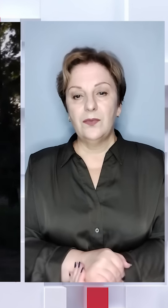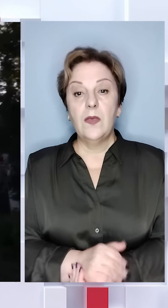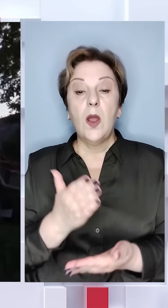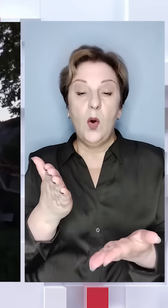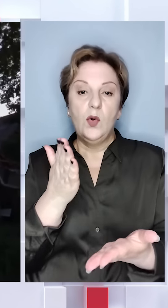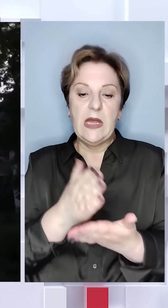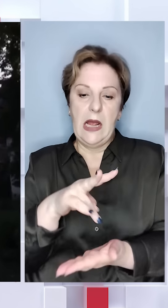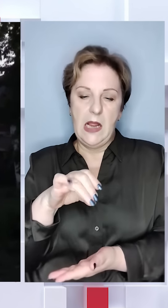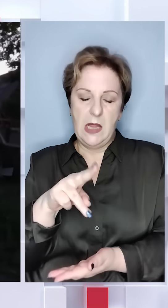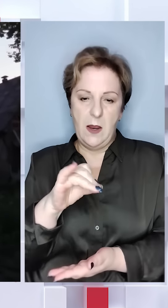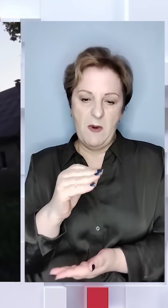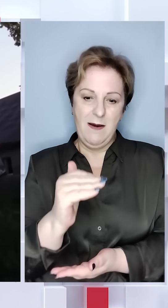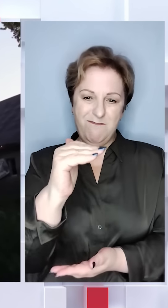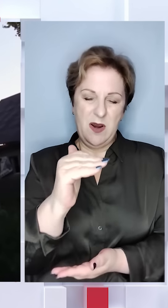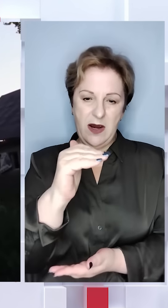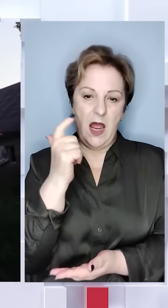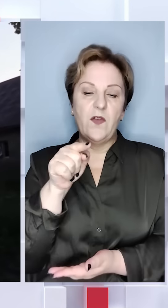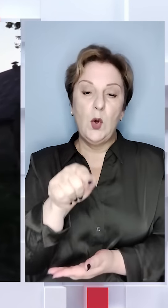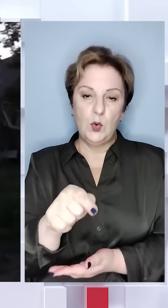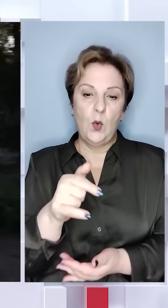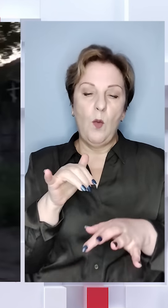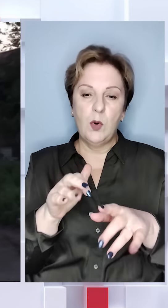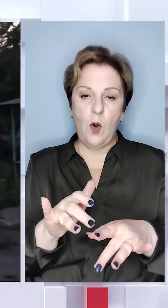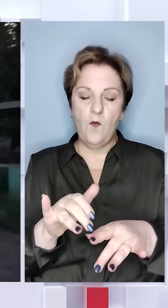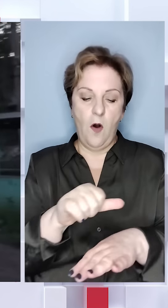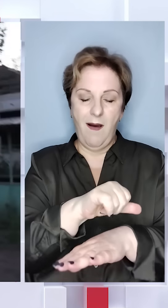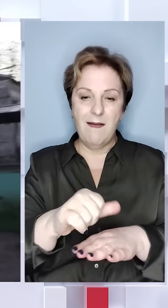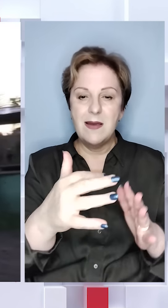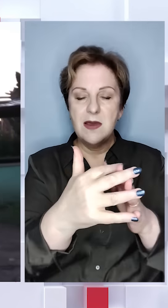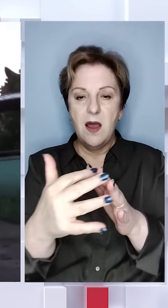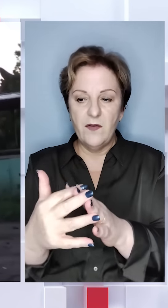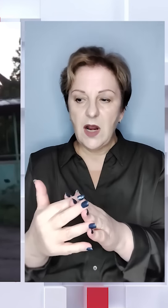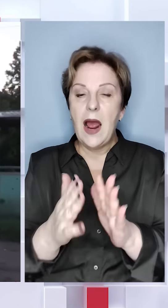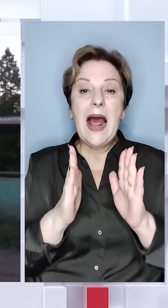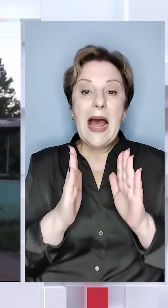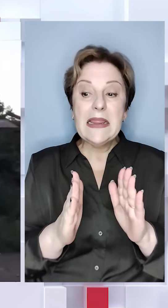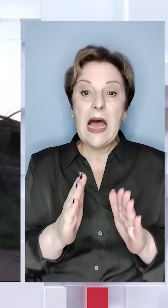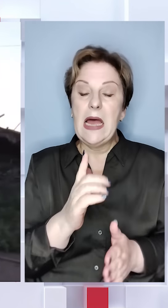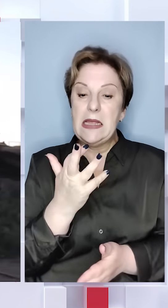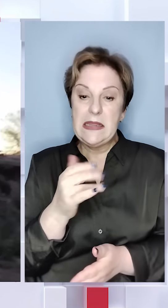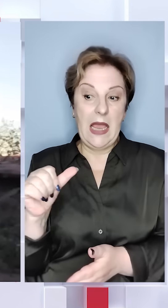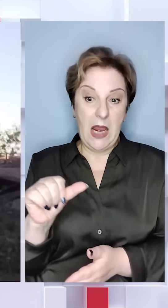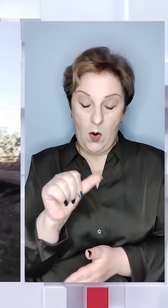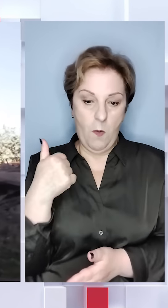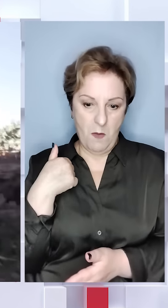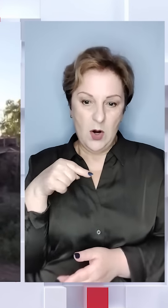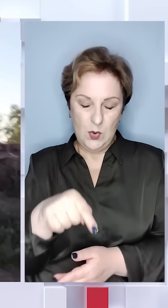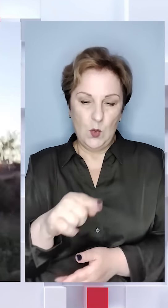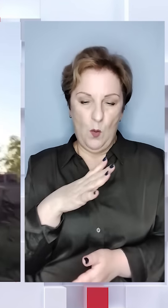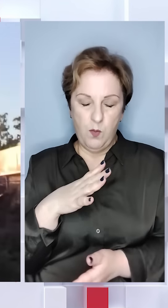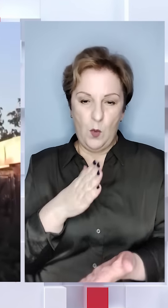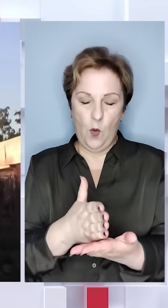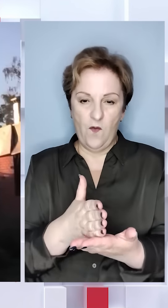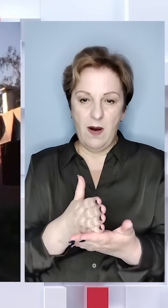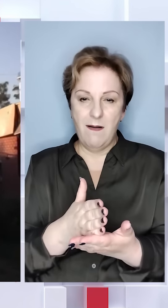Оце є Липці на північ від Харкова. Саме тут тепер проходить лінія фронту. І от лише за кілька годин, поки ми перебували